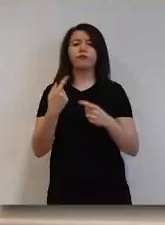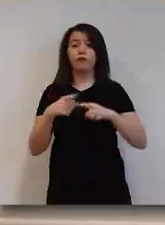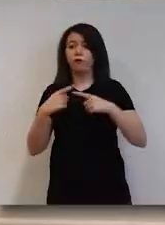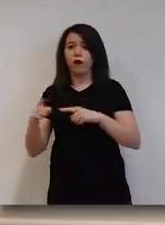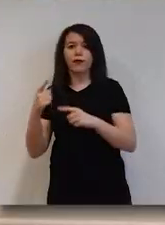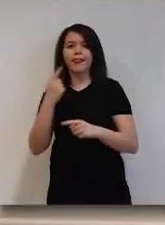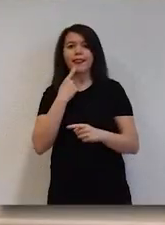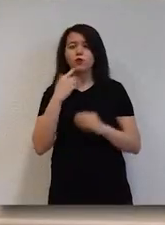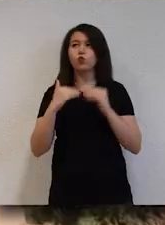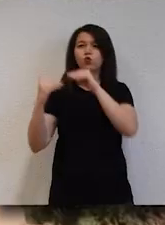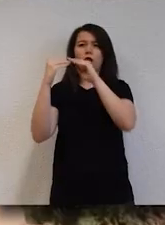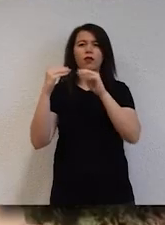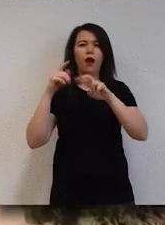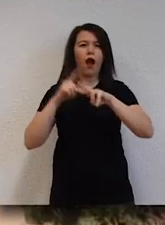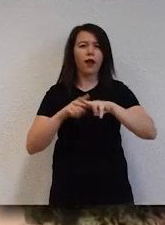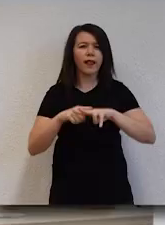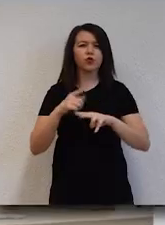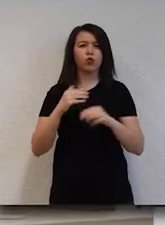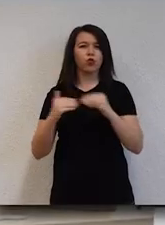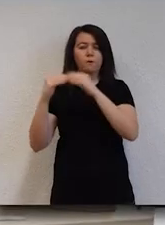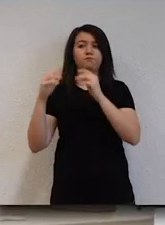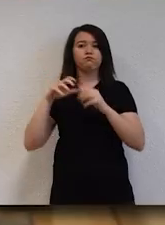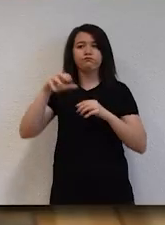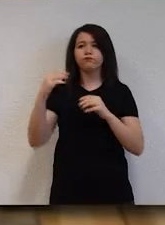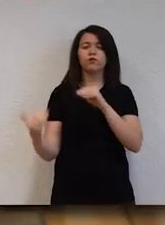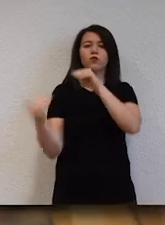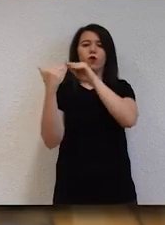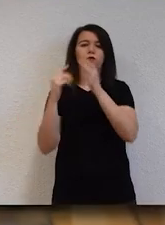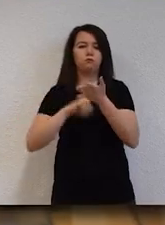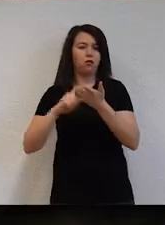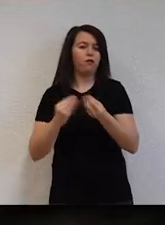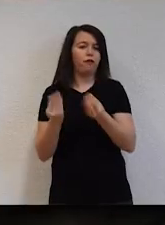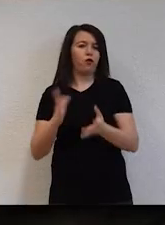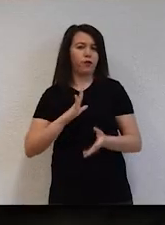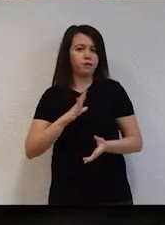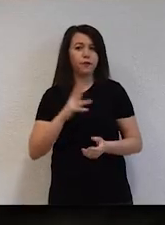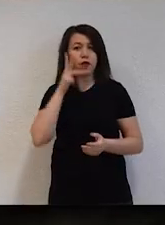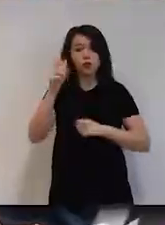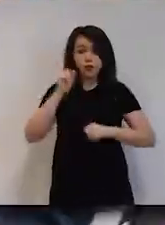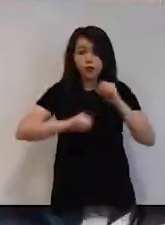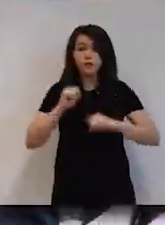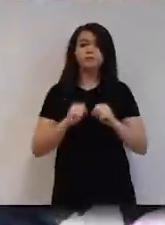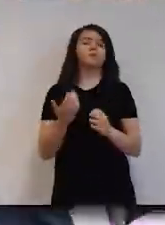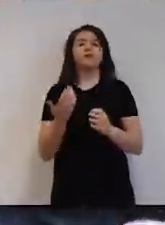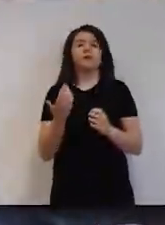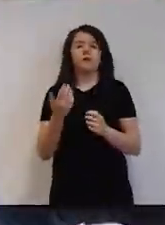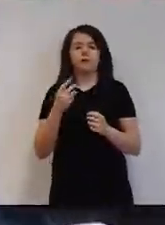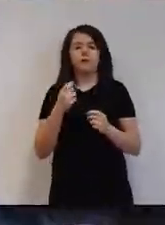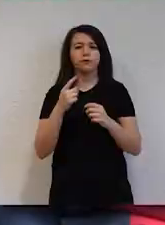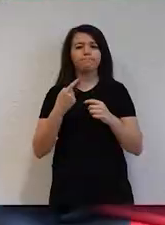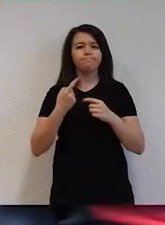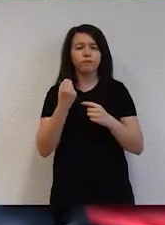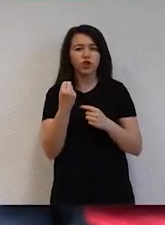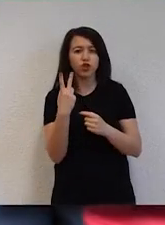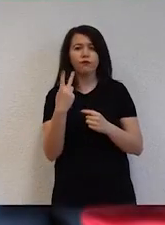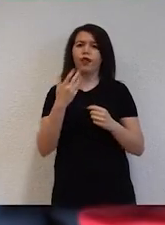eğitimin uluslararası düzeyde olduğu akreditasyon kuruluşları tarafından belgelidir. Hacettepe Üniversitesi'nde